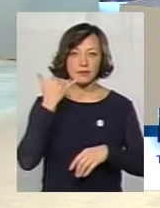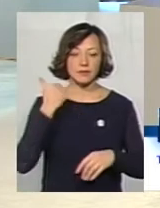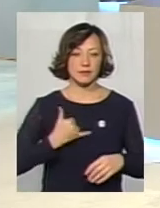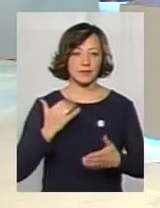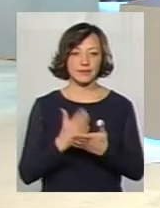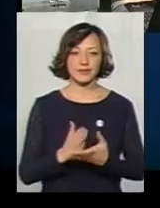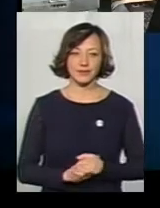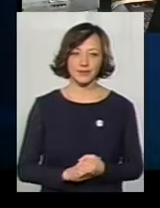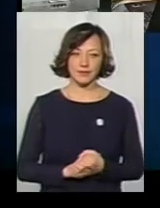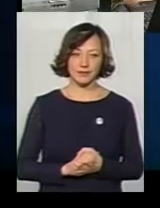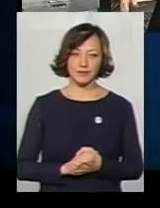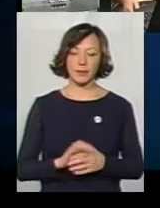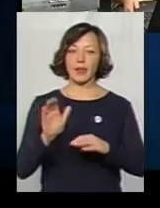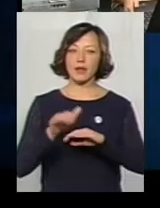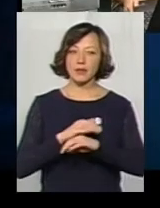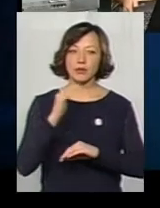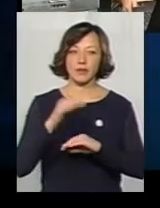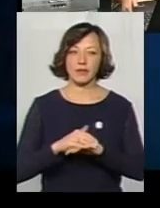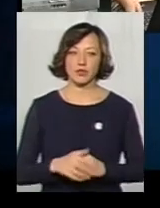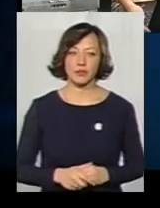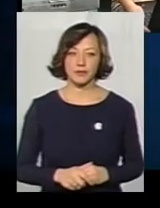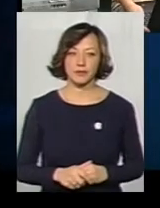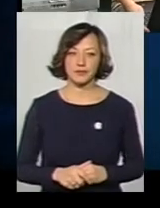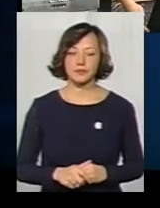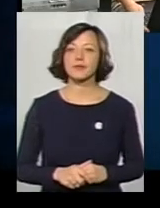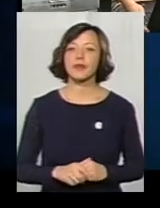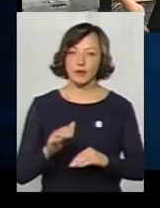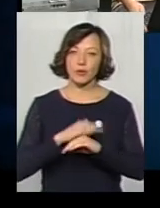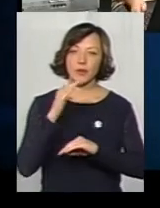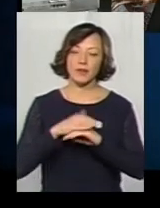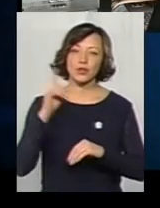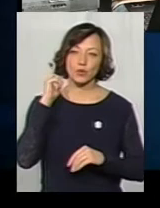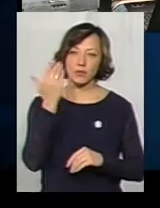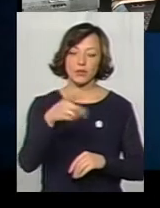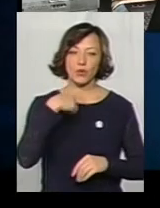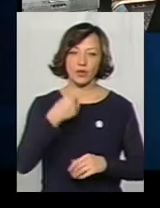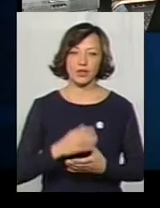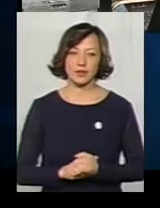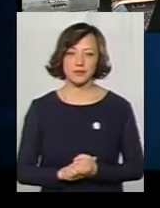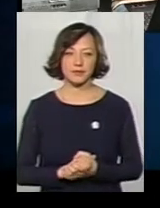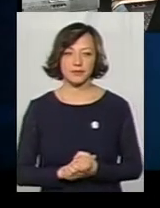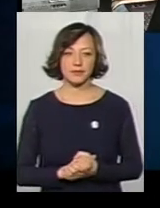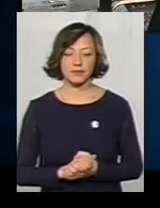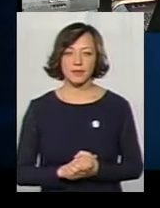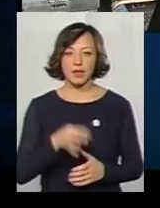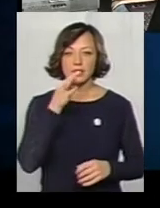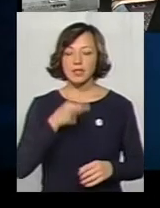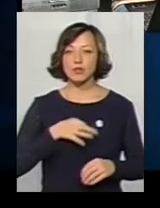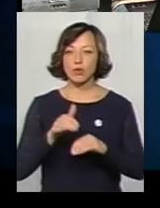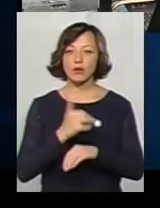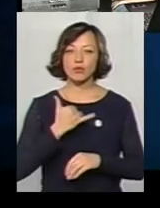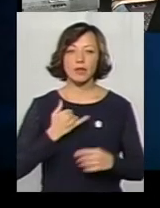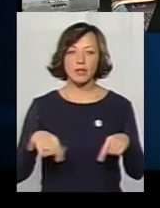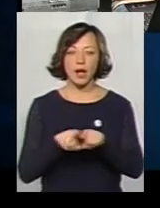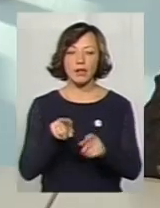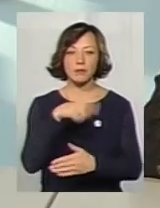дзвінок, в нас є глядач. Добрий вечір. Халло, добрий вечір. Ми вас чуємо, говоріть. Скажіть, в мене таке